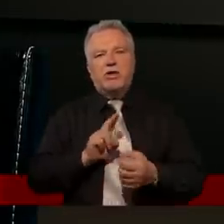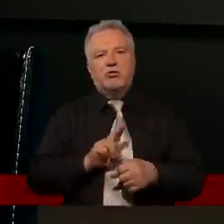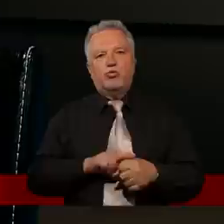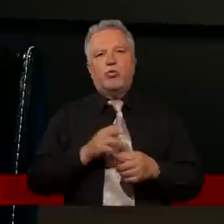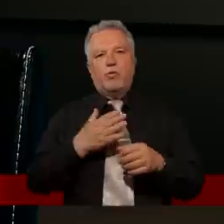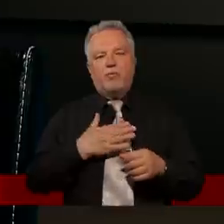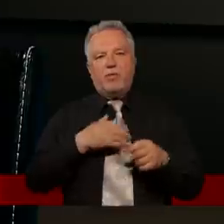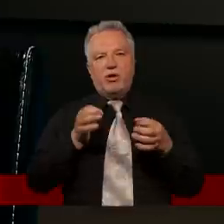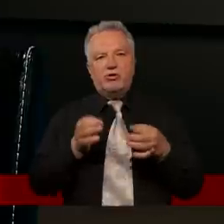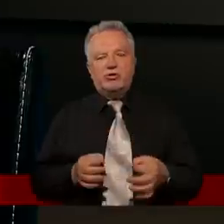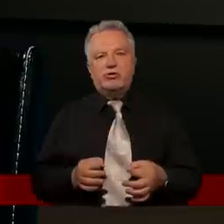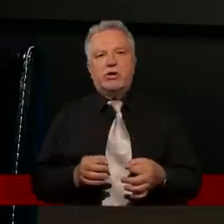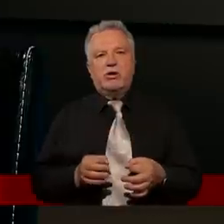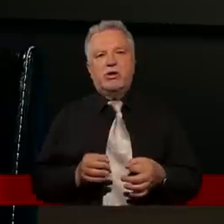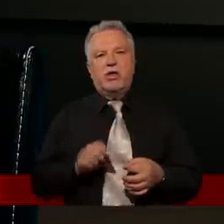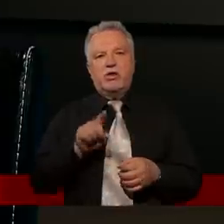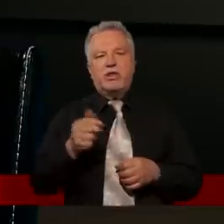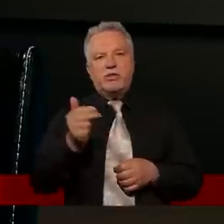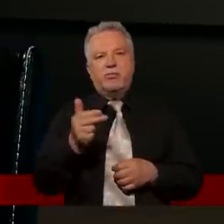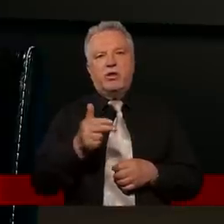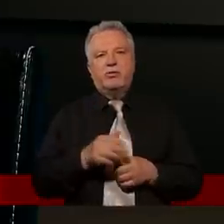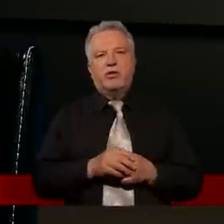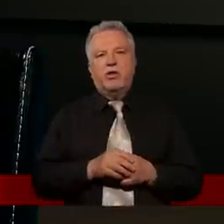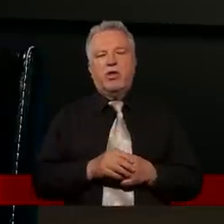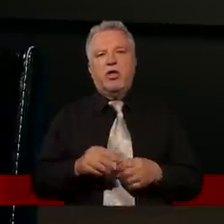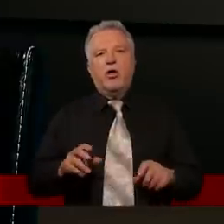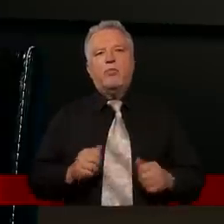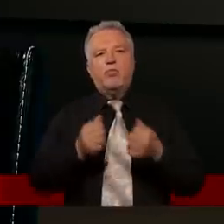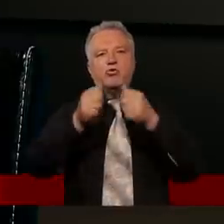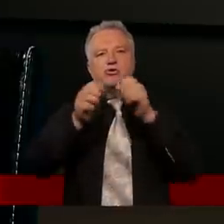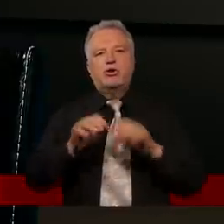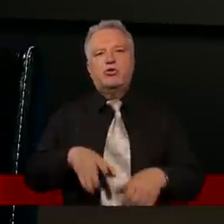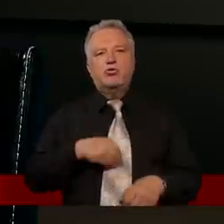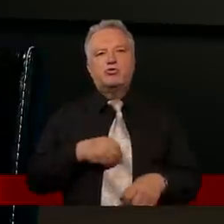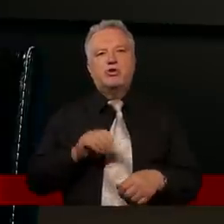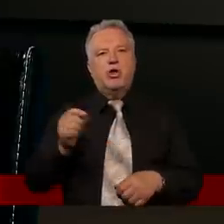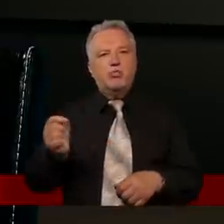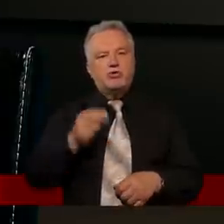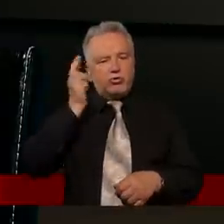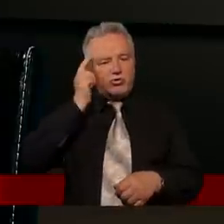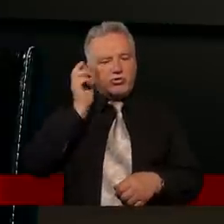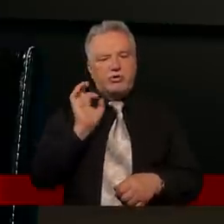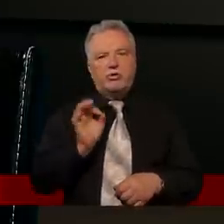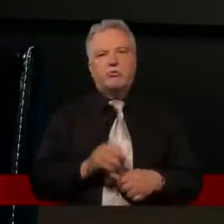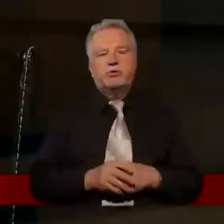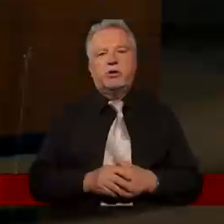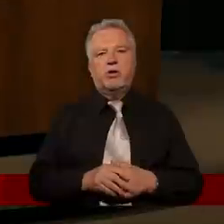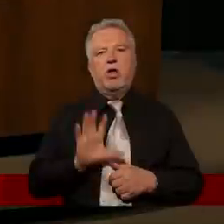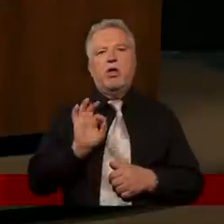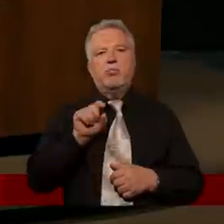mamy dzisiaj omawiać, te tematy bożki duszy, Mateusz musiał rozumieć bardzo dobrze.